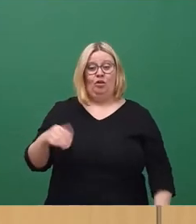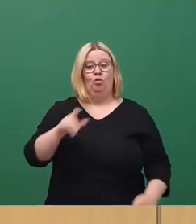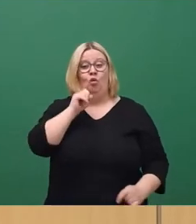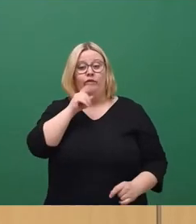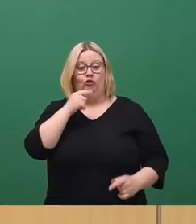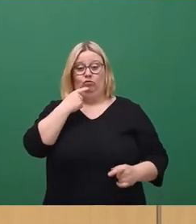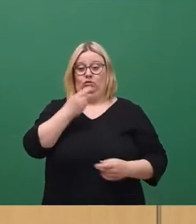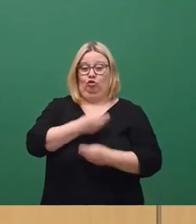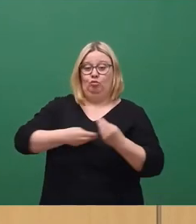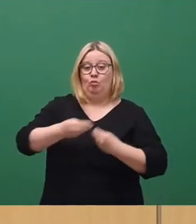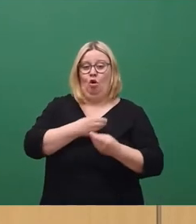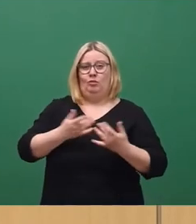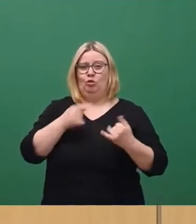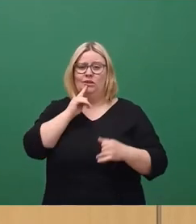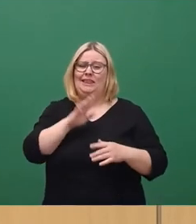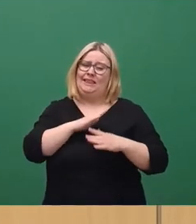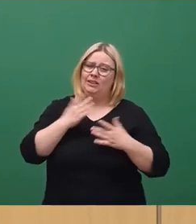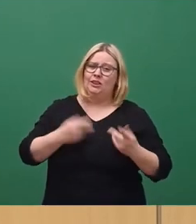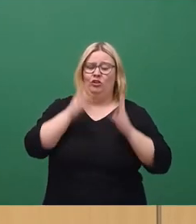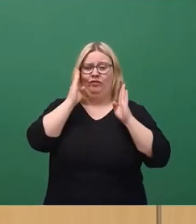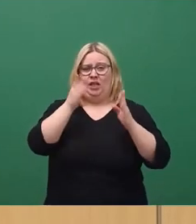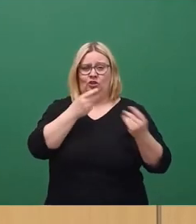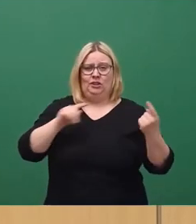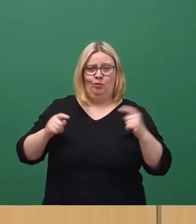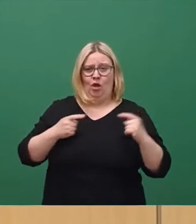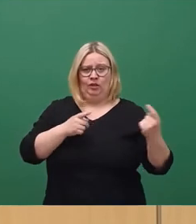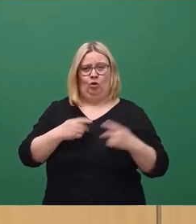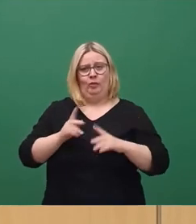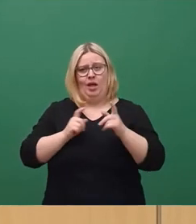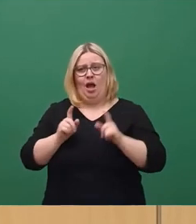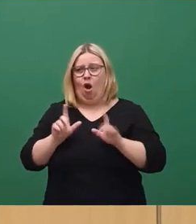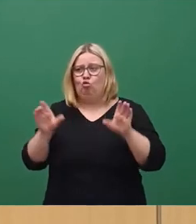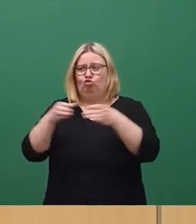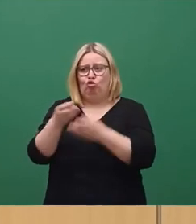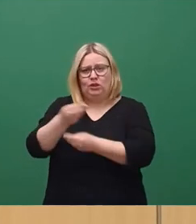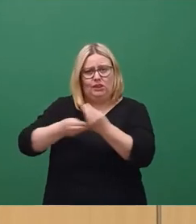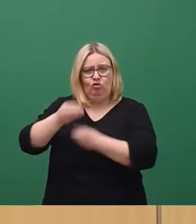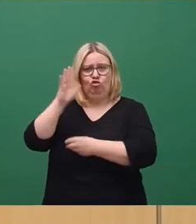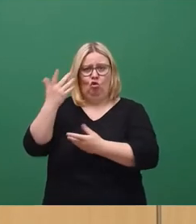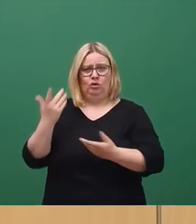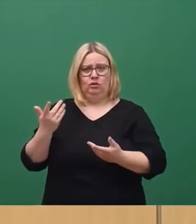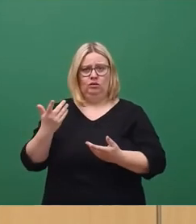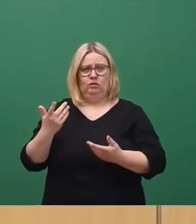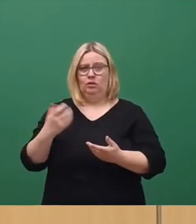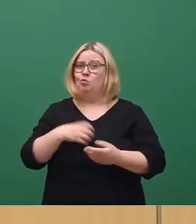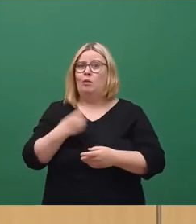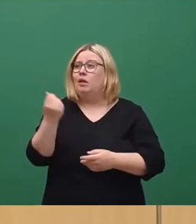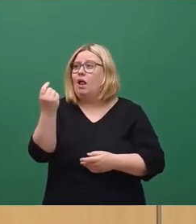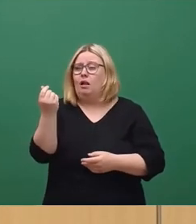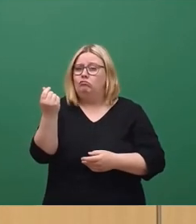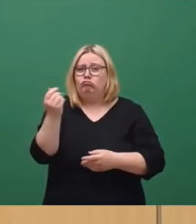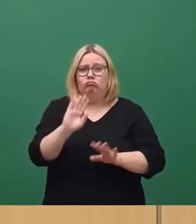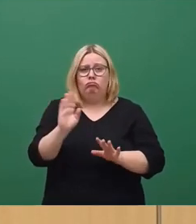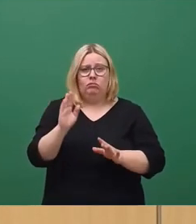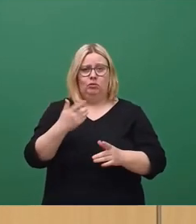gesprochen. Wir führen gerade eine intensive fachliche Debatte, auch im zuständigen Ausschuss über das Thema. Das Problem ist nicht das nicht vorhandene Geld und das ändert